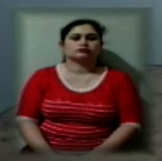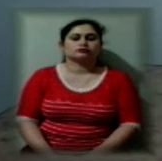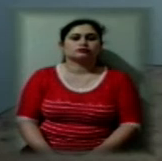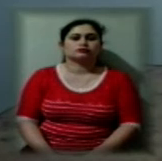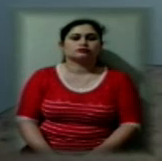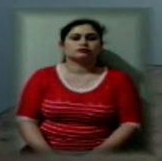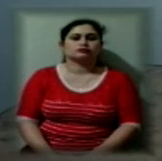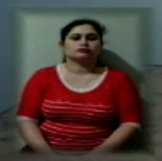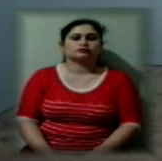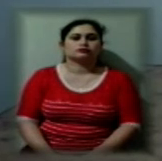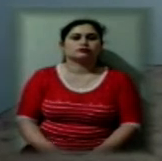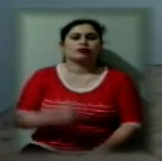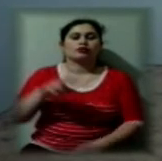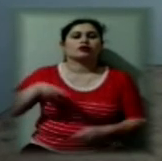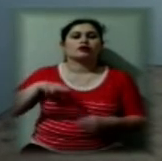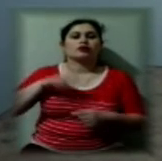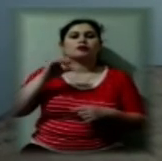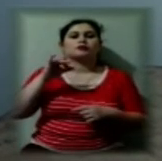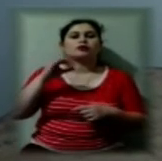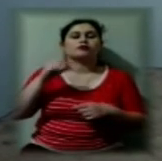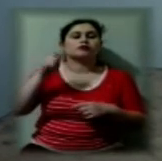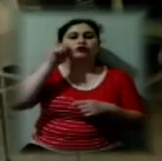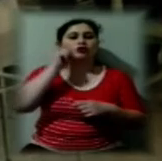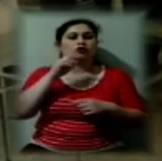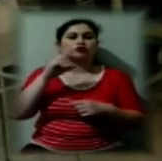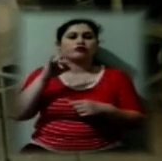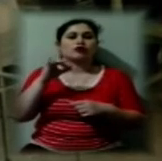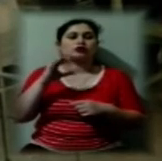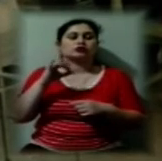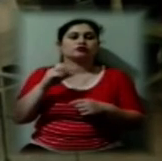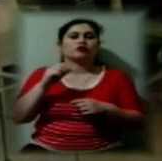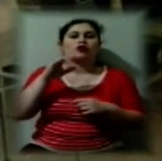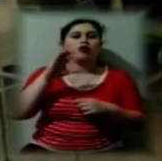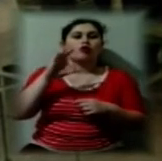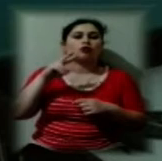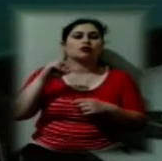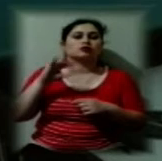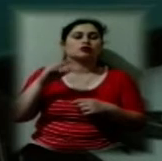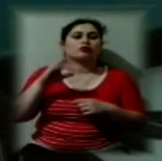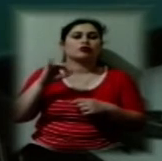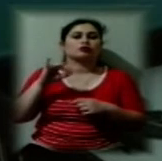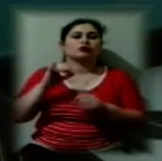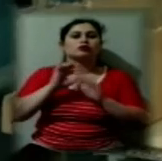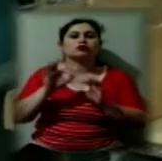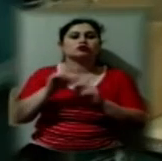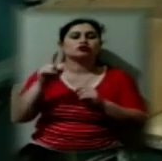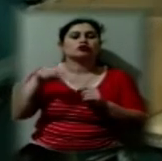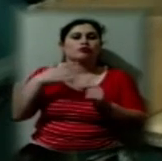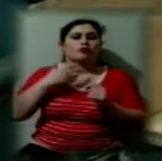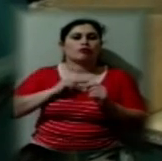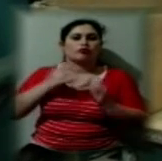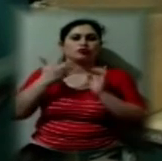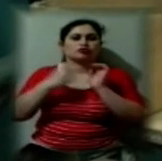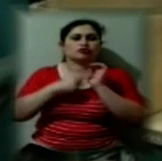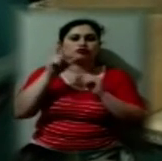Директор підприємства Українського товариства незрячих людей Олександр Бондаренко розповів, тут працює 56 людей. З них